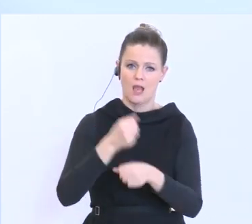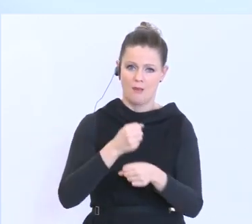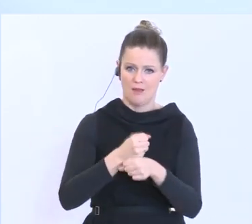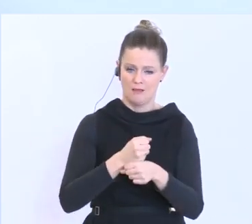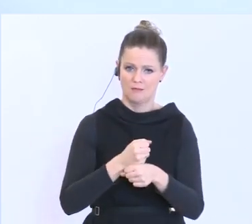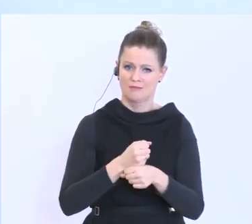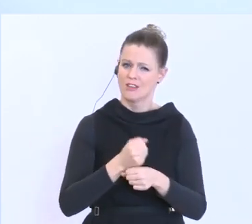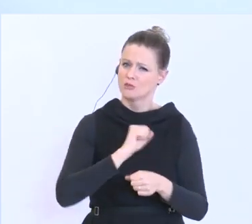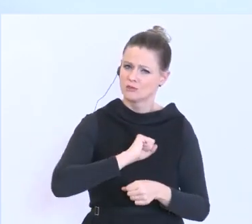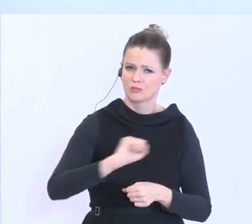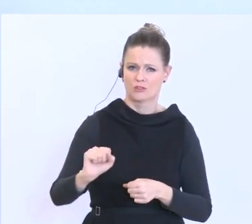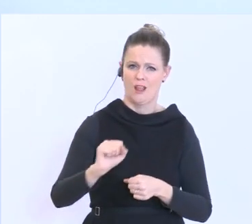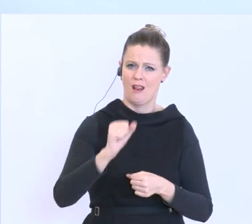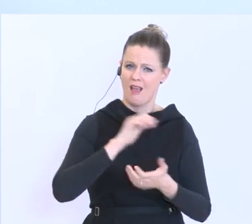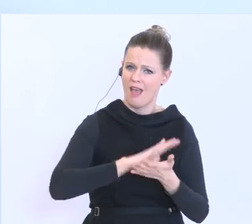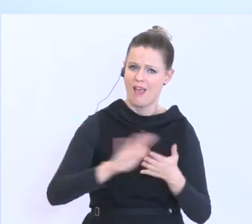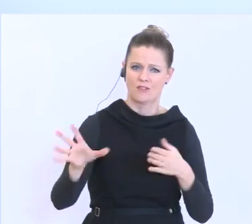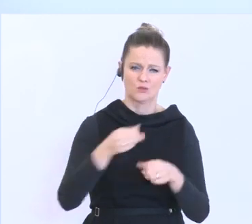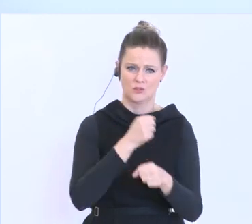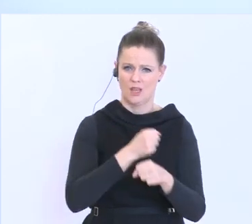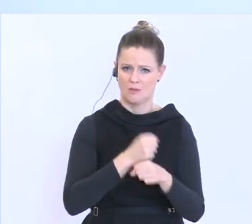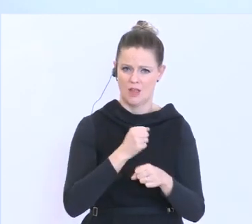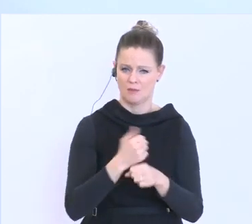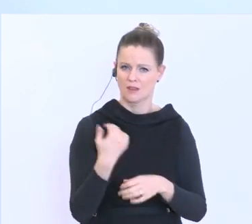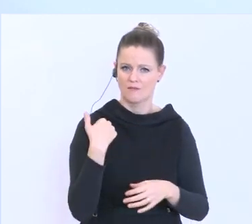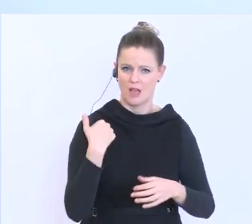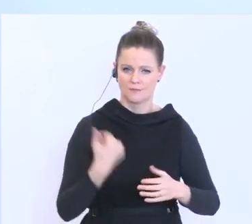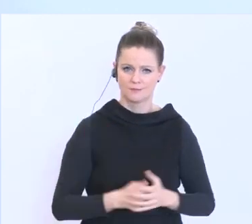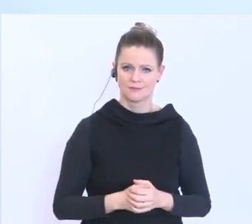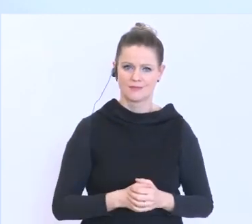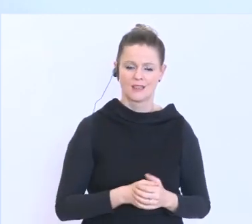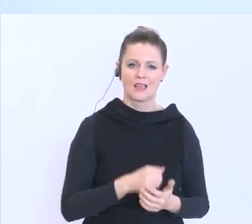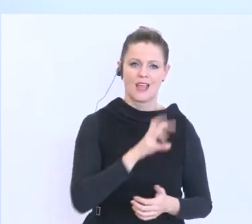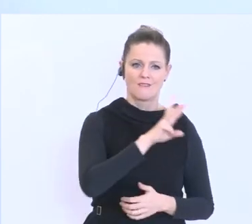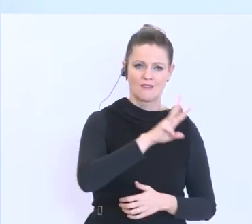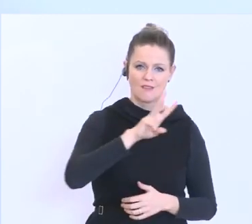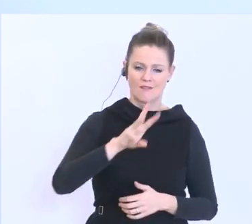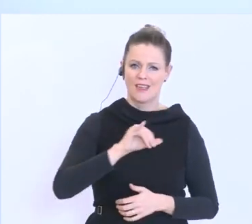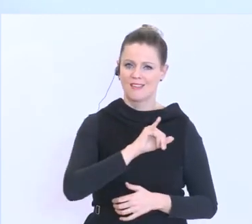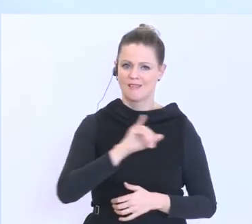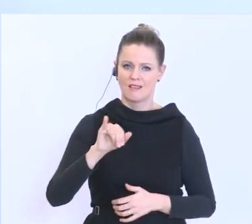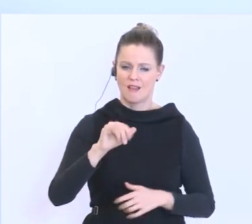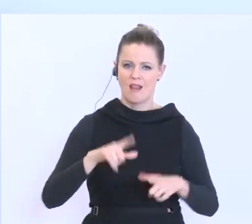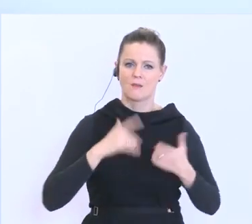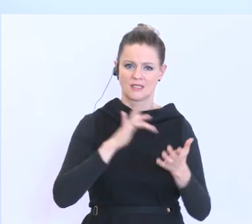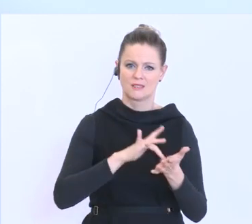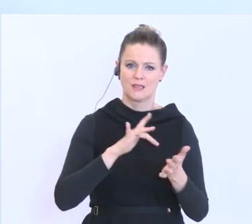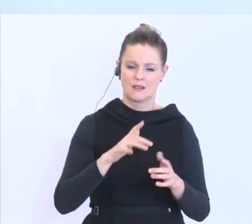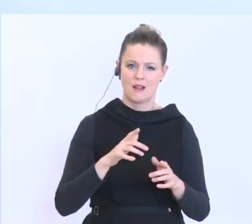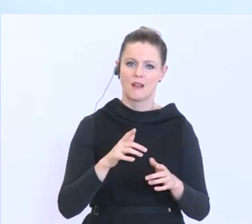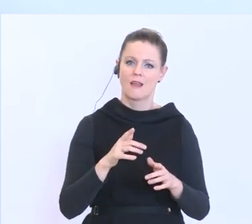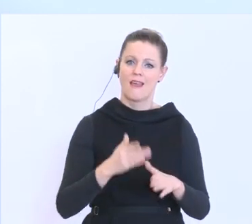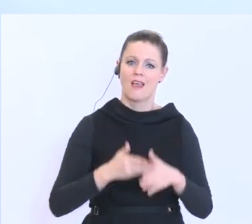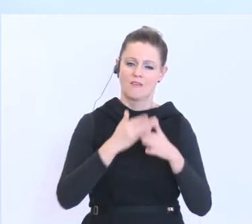zusammengearbeitet haben. Mit der Plattform wie die Lebensmittelhelfer.at wollen wir einen Beitrag leisten,